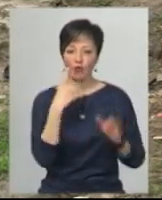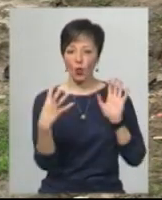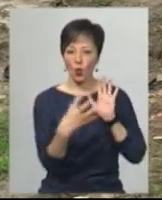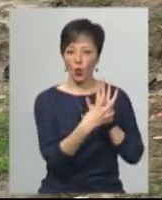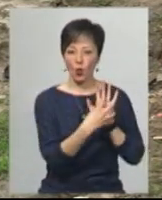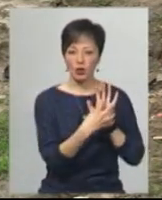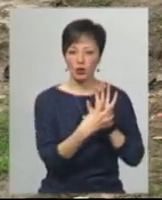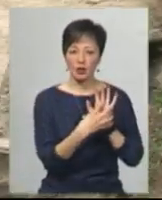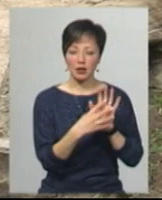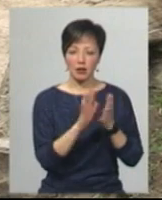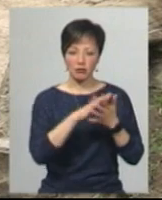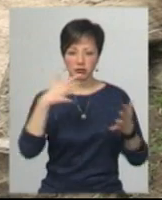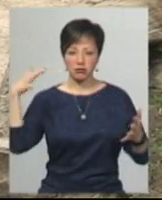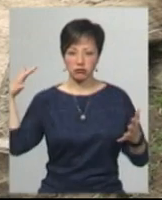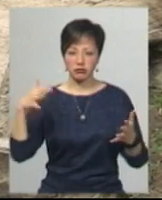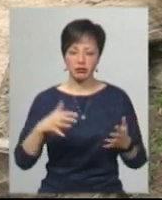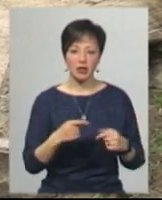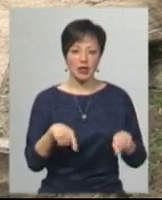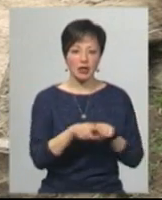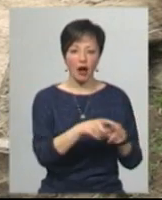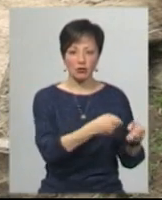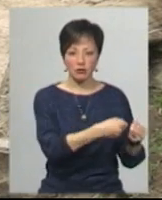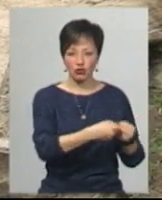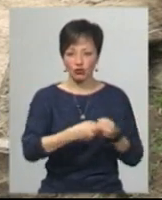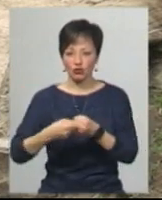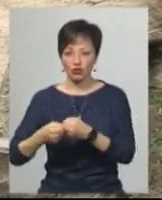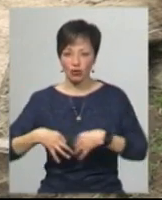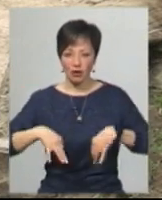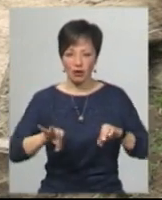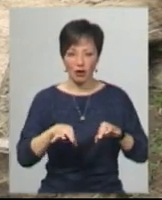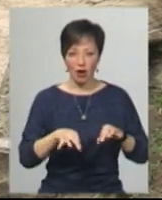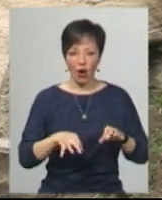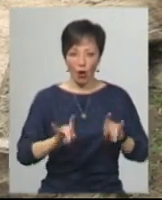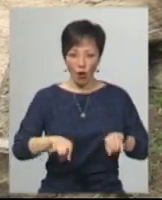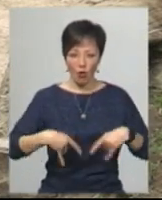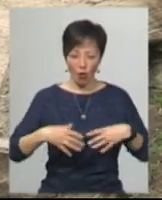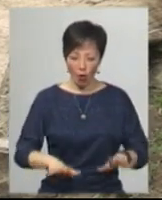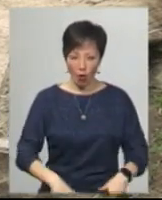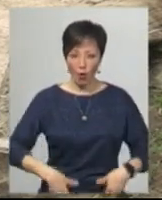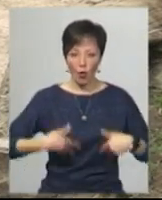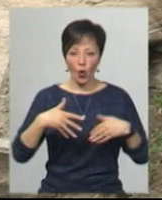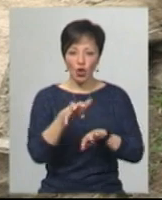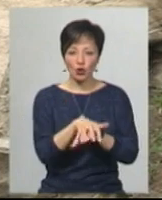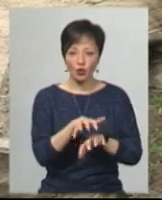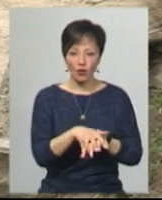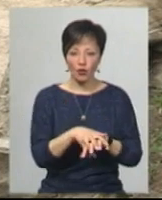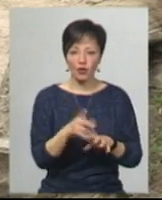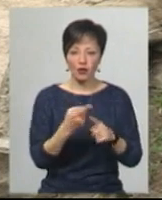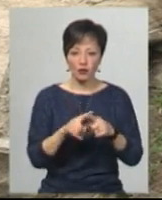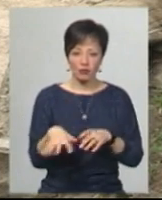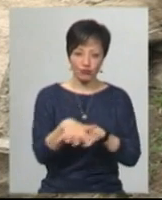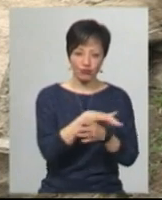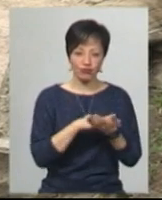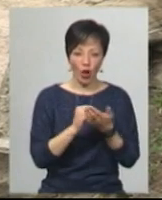ну, отражатель. Він її так протягнув, що скинув колготи, скинув туфлі, закачав штани,